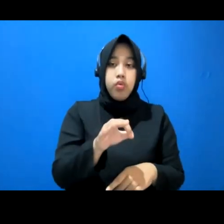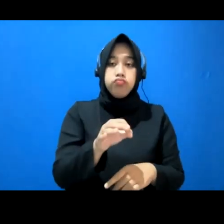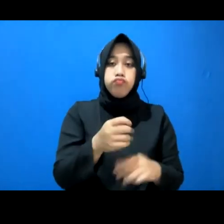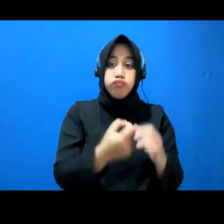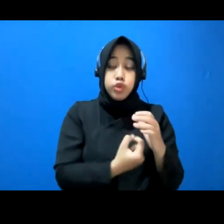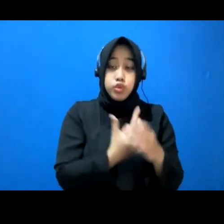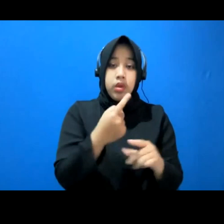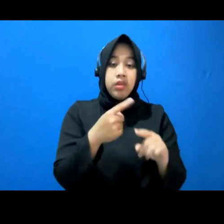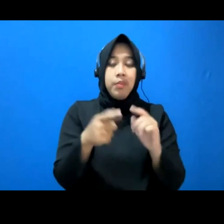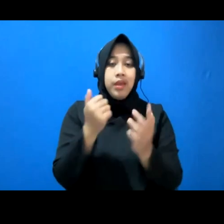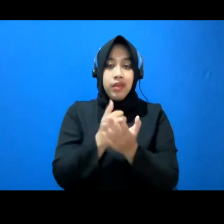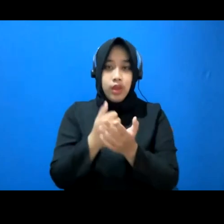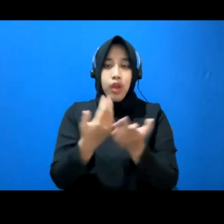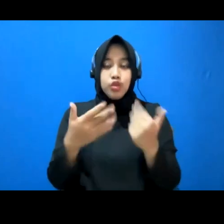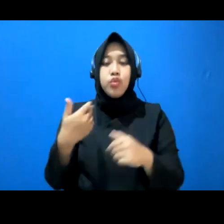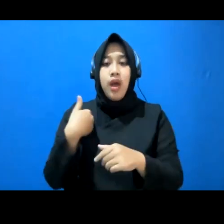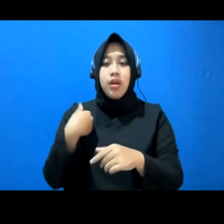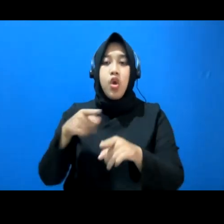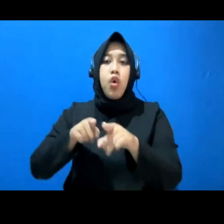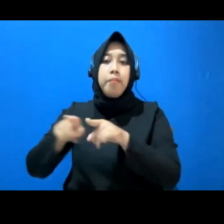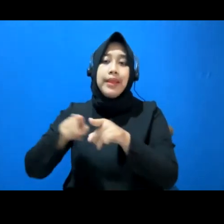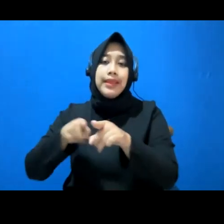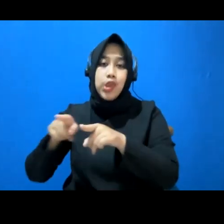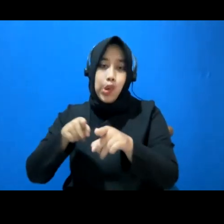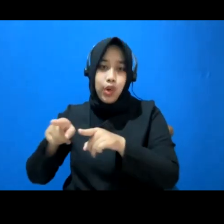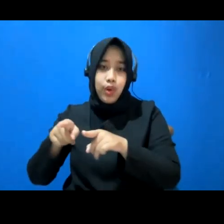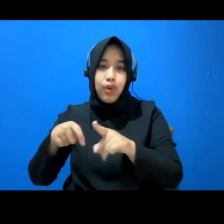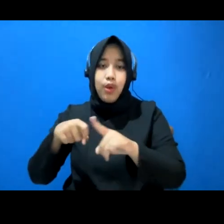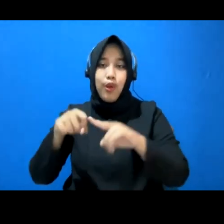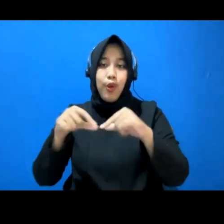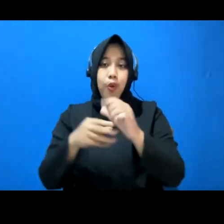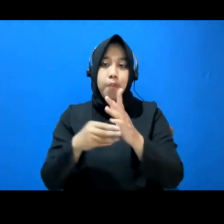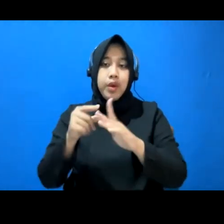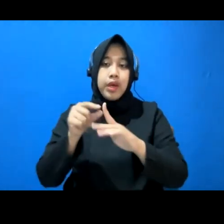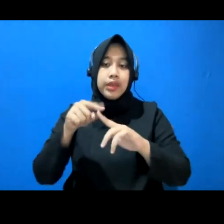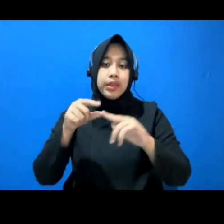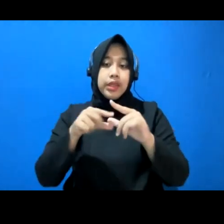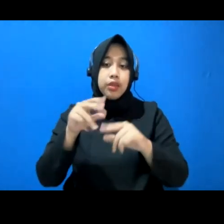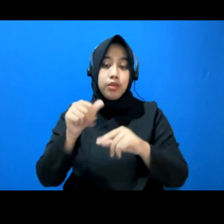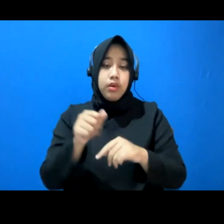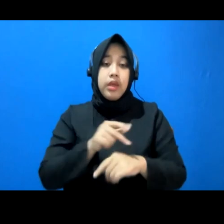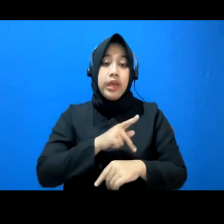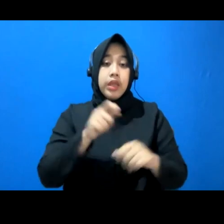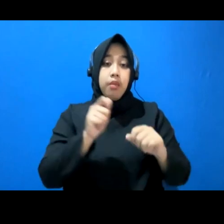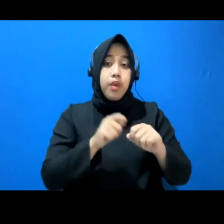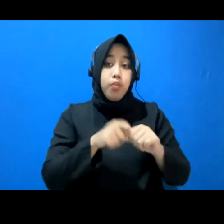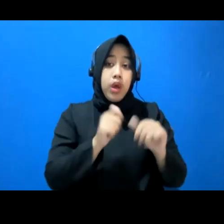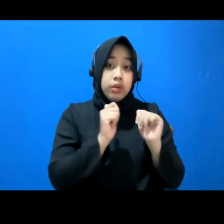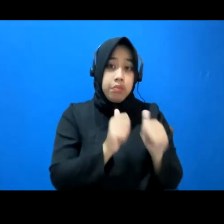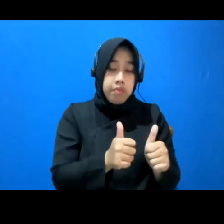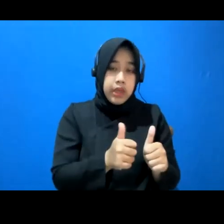Pastinya di sini untuk berbuat baik pun kita dituntut untuk